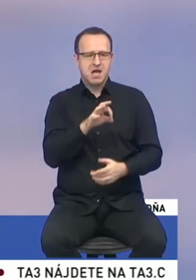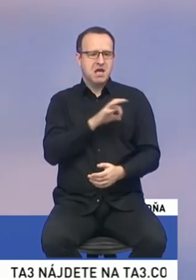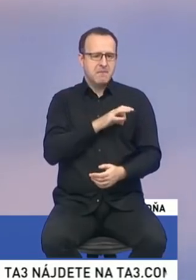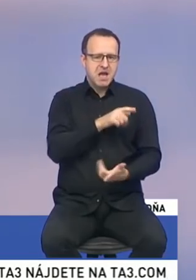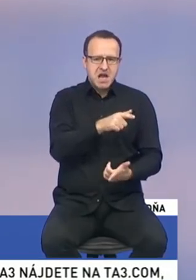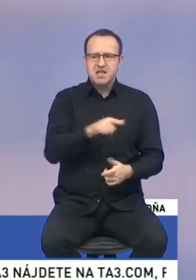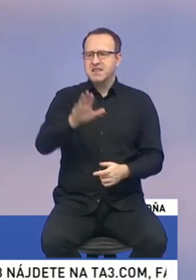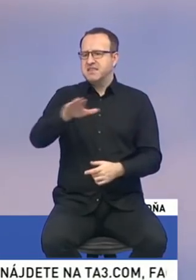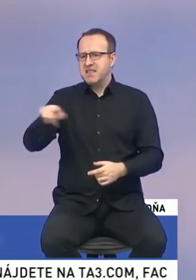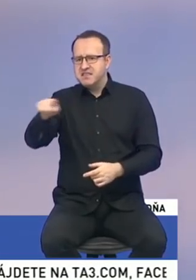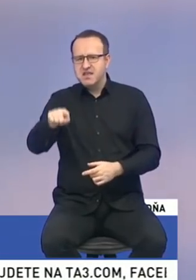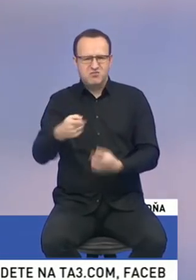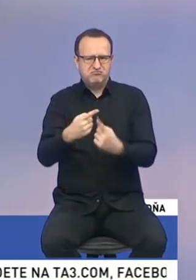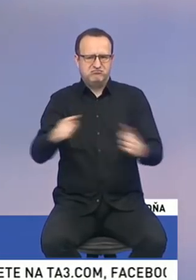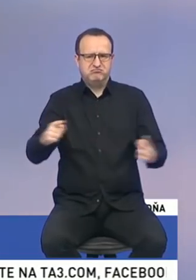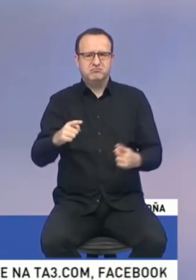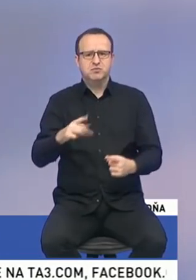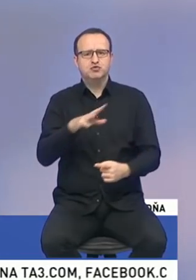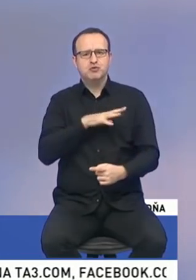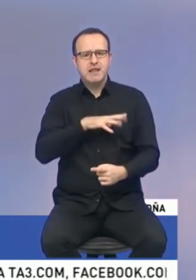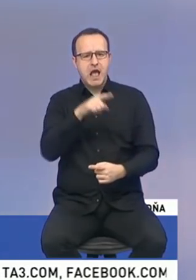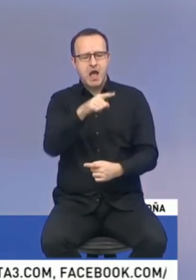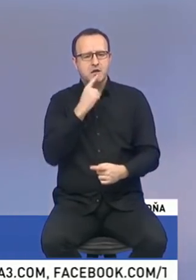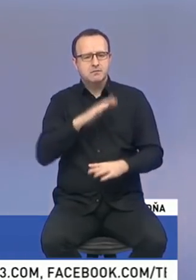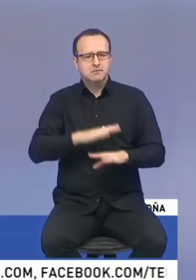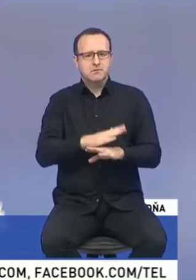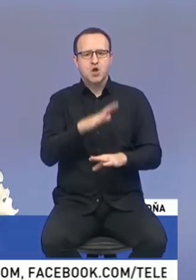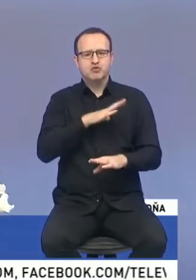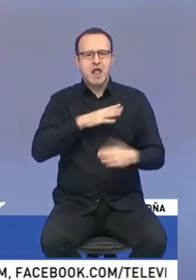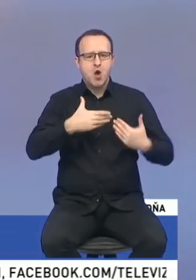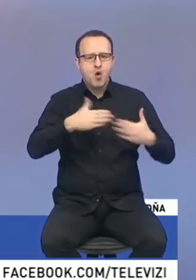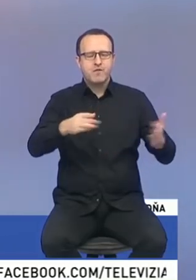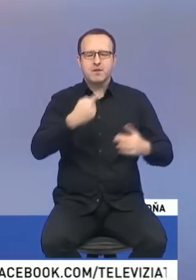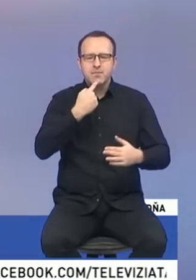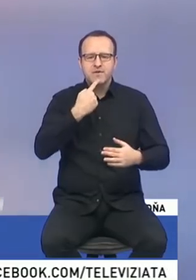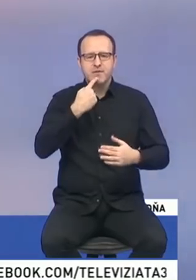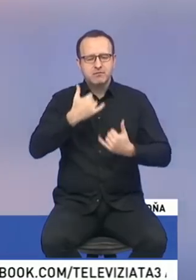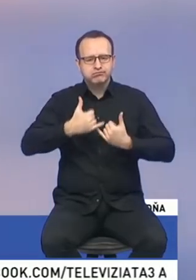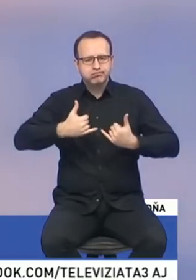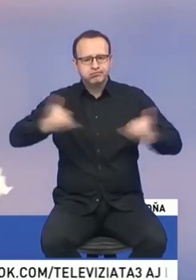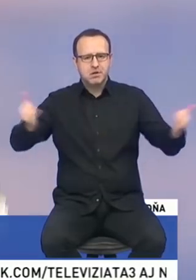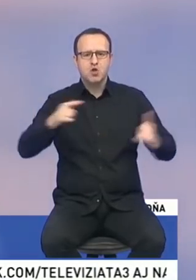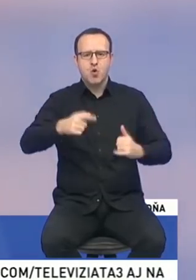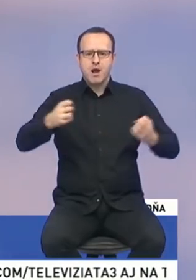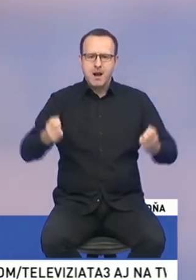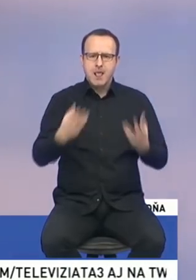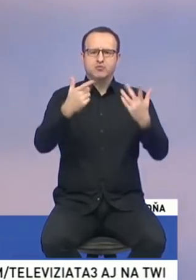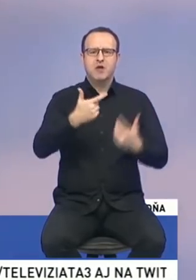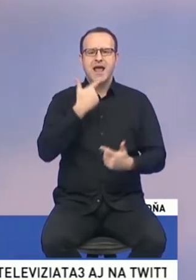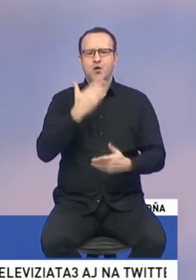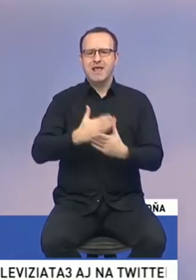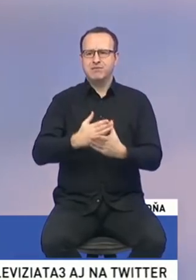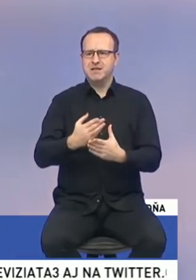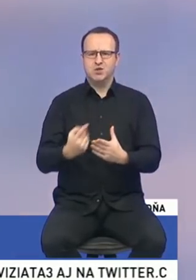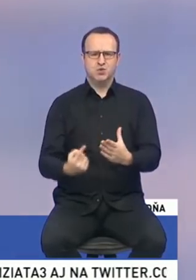môžu byť deti, ktokoľvek, kto tú ženu viacej rozcítia a ona sa viacej otvorí. Takže myslíme si, že je to oveľa lepšie, ako keby tam sedel